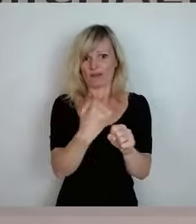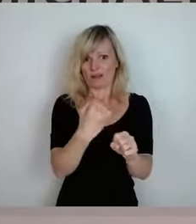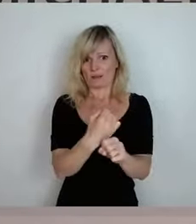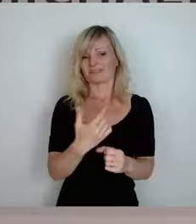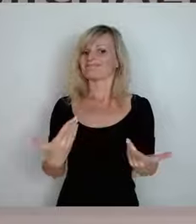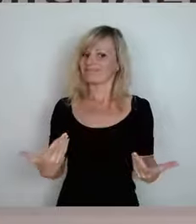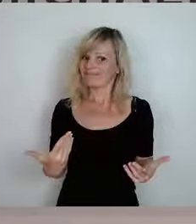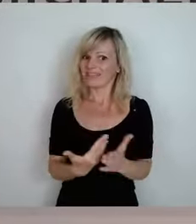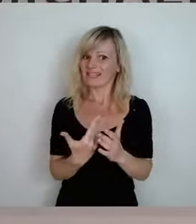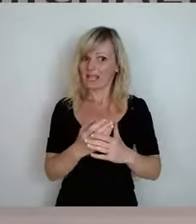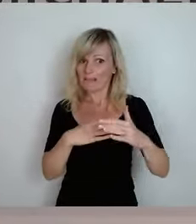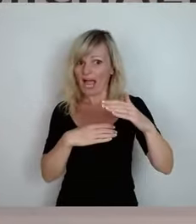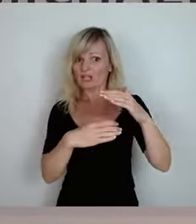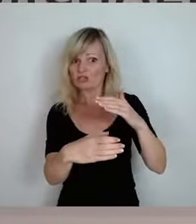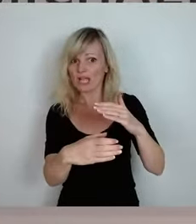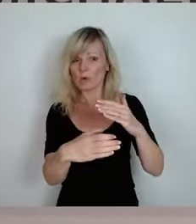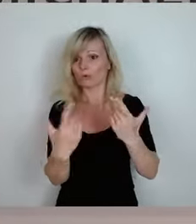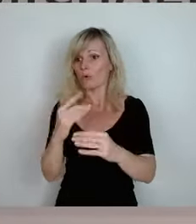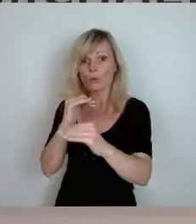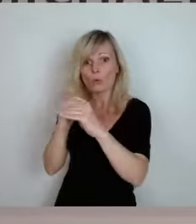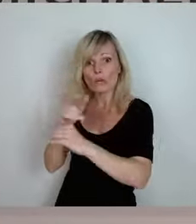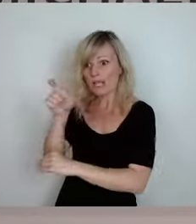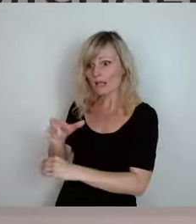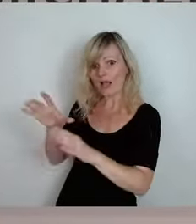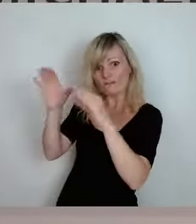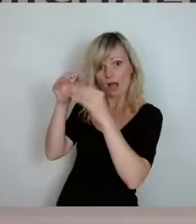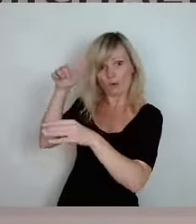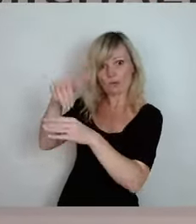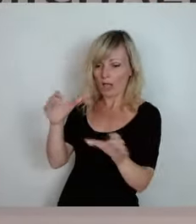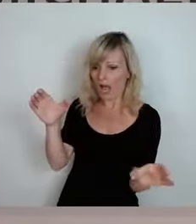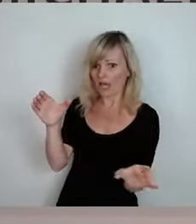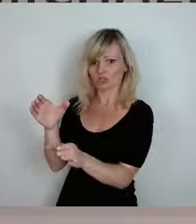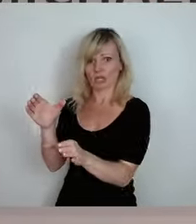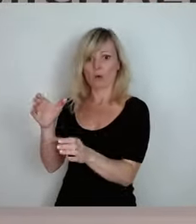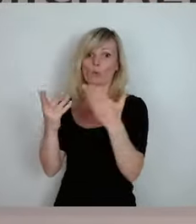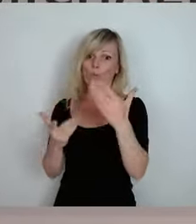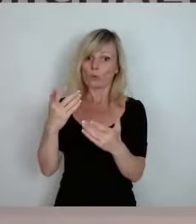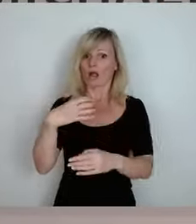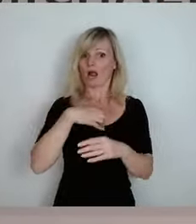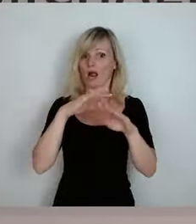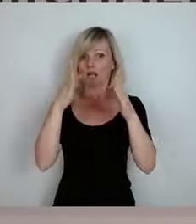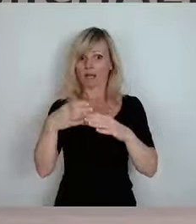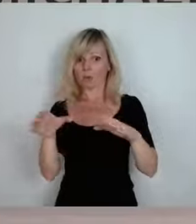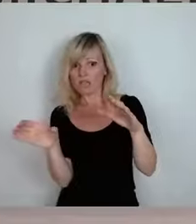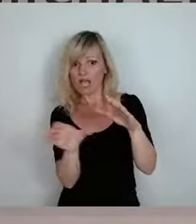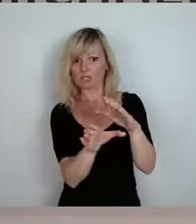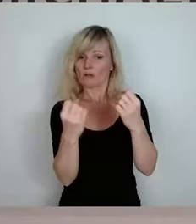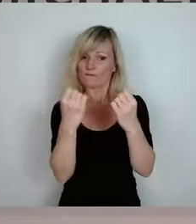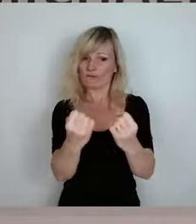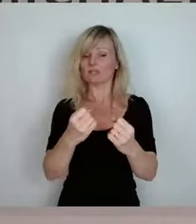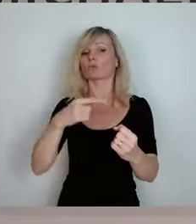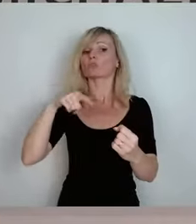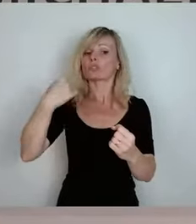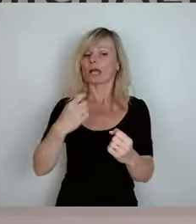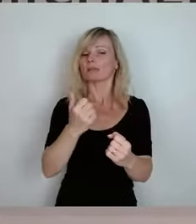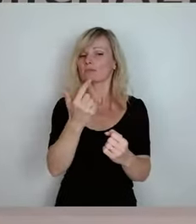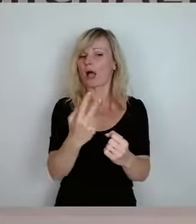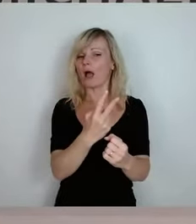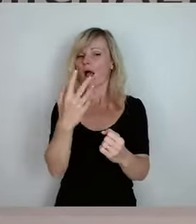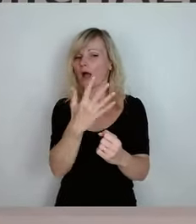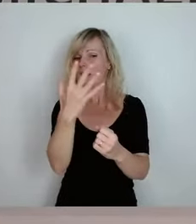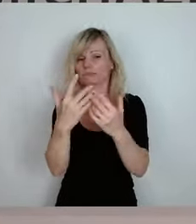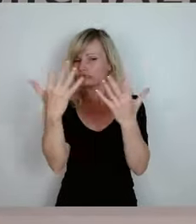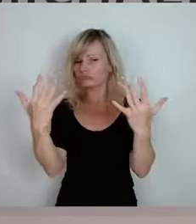zuerst mal entweder bei einem Kollegen, bei einem erfahrenen Kollegen oder auch beim Krankenhaus und danach, so nach ein paar Jahren, wenn das irgendwie, ja, wenn man